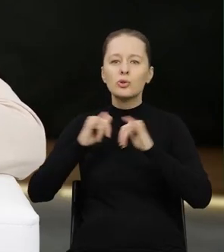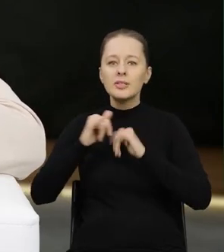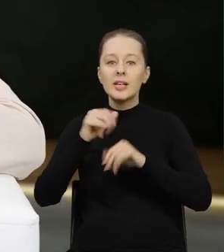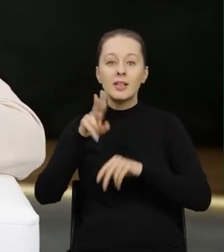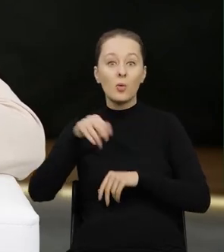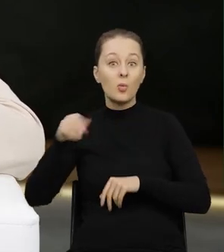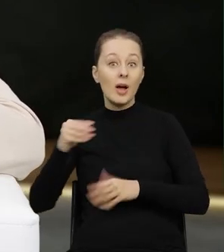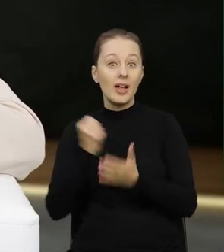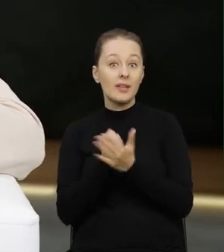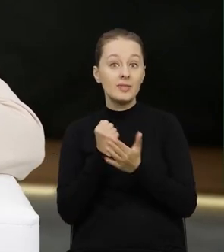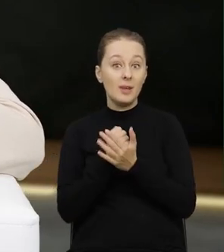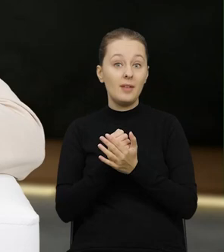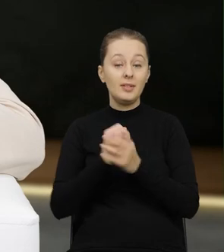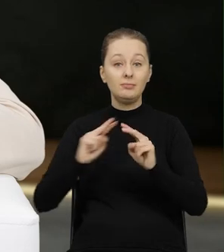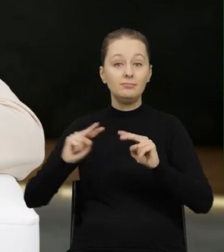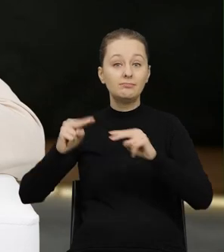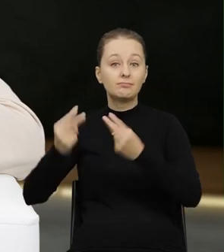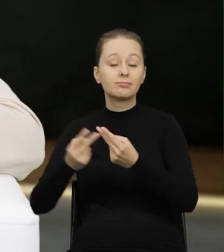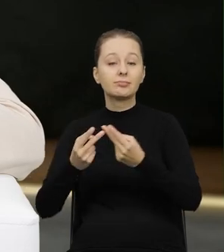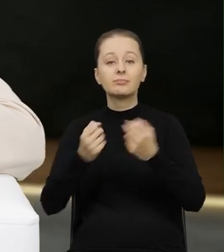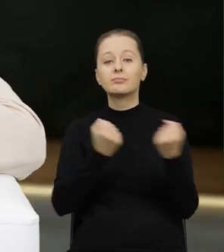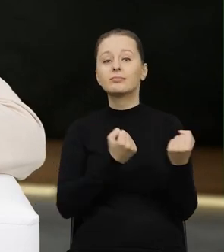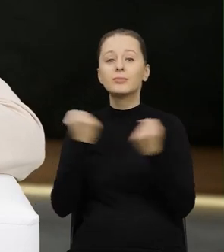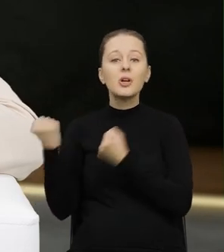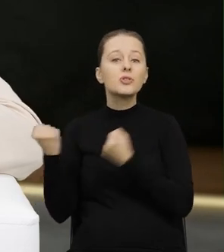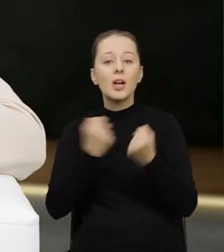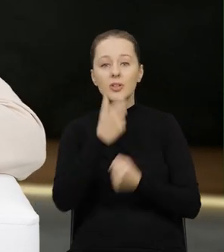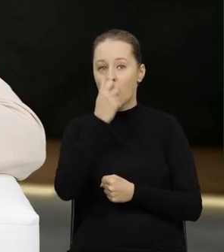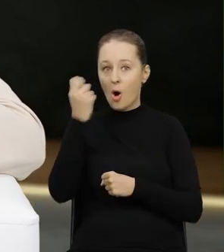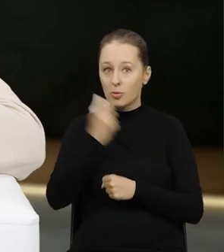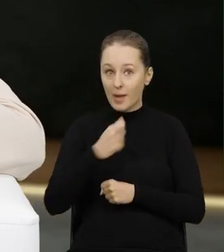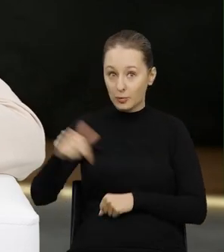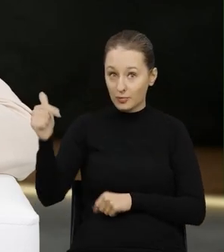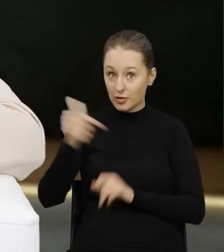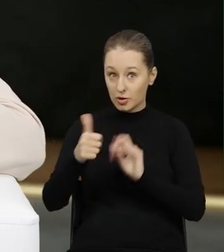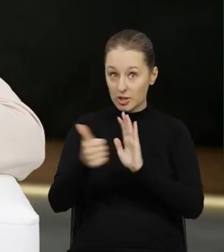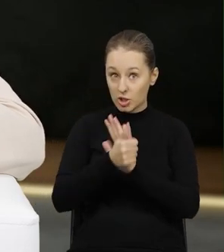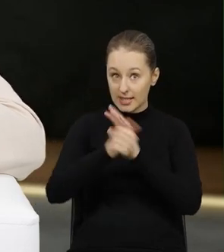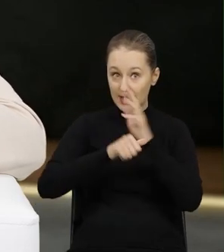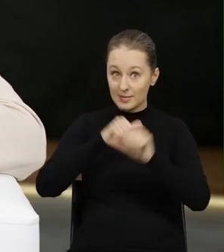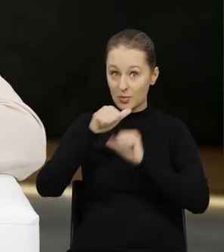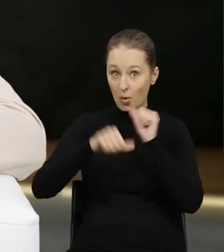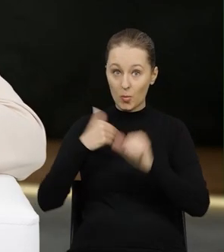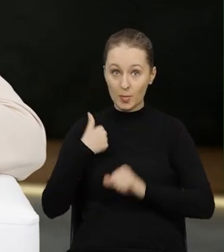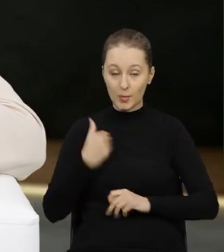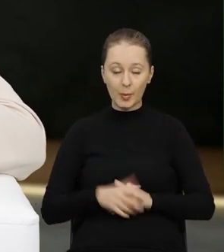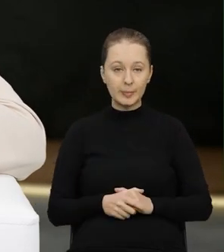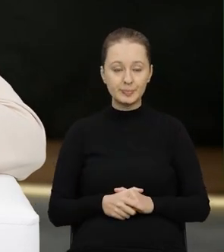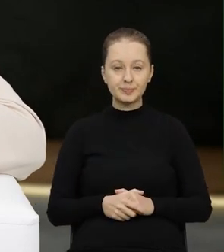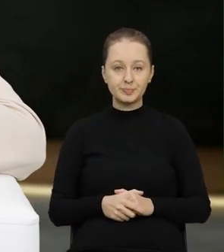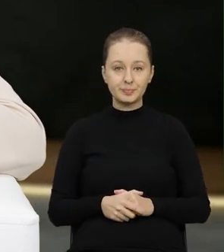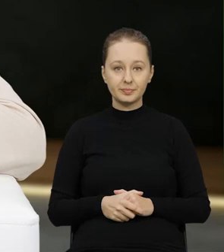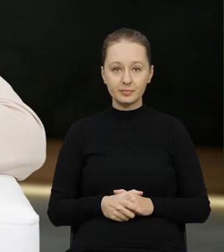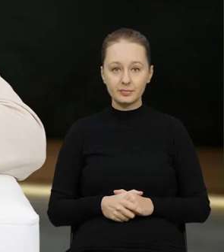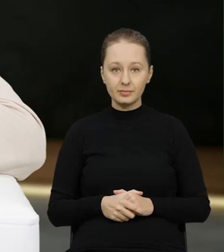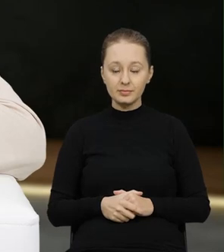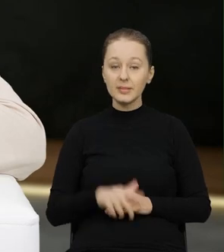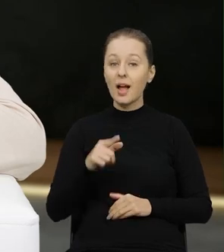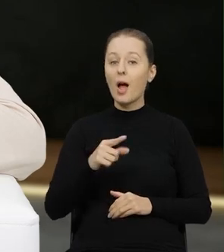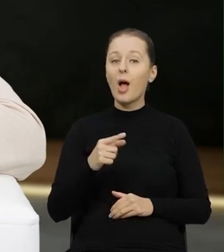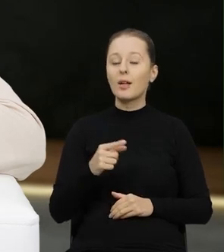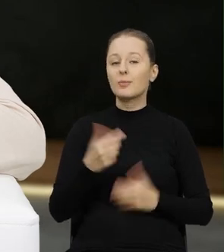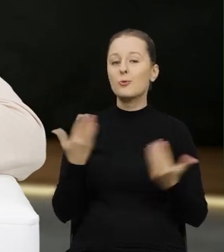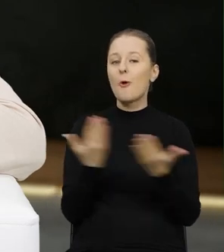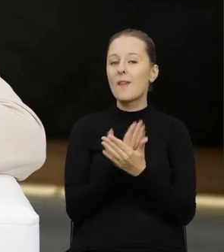rozporządzenia unijnego w sprawie przemieszczania odpadów, która miała miejsce w 2016 roku i to